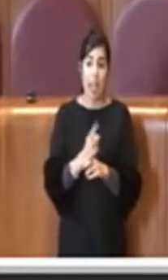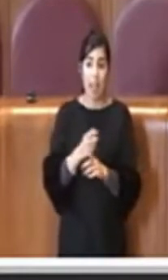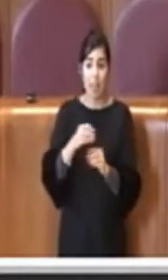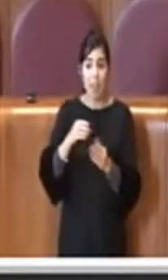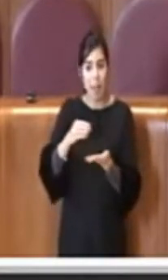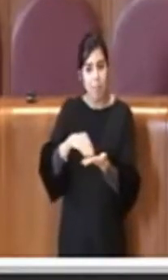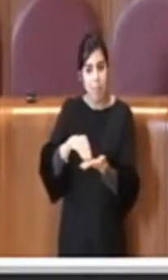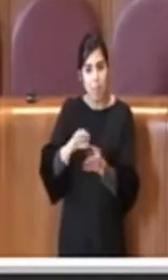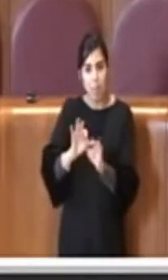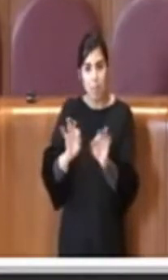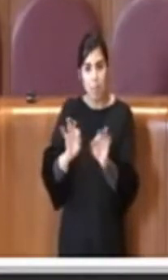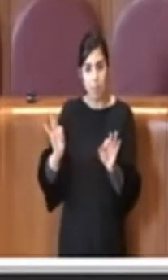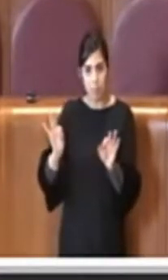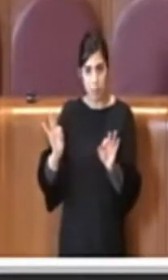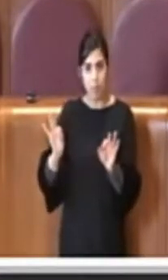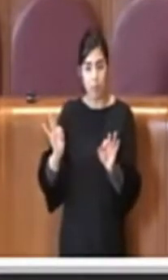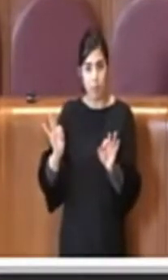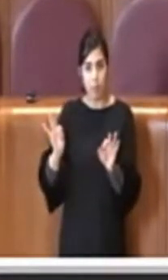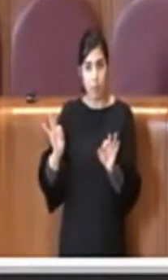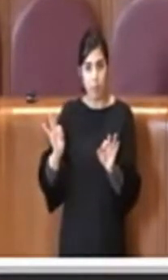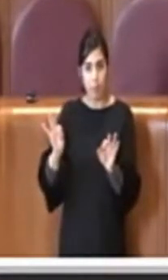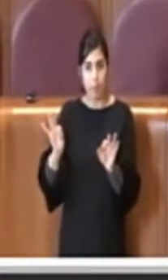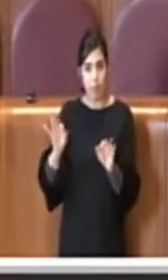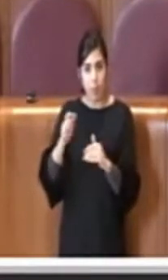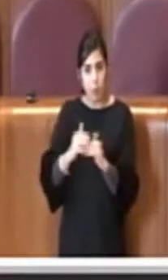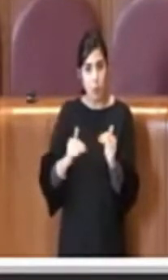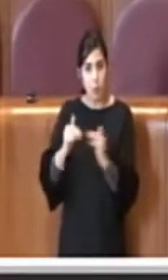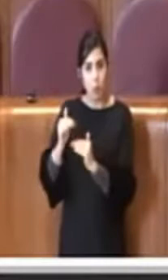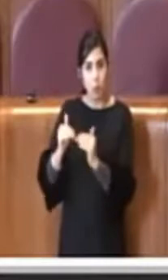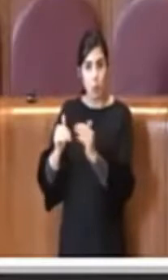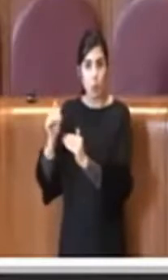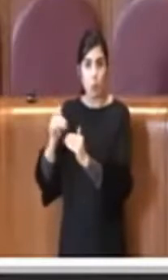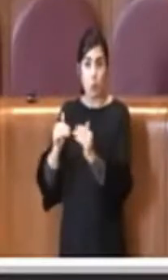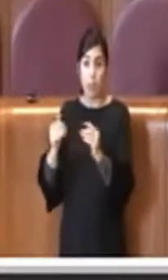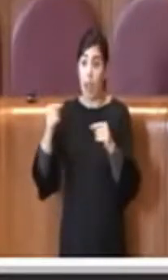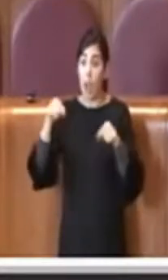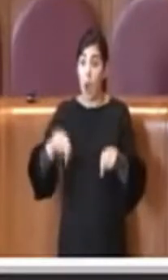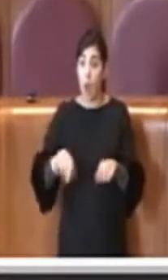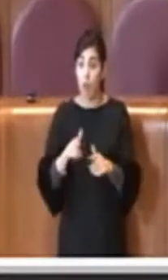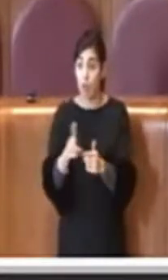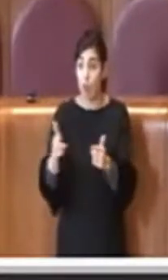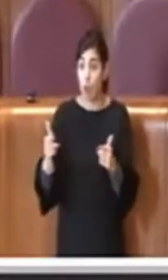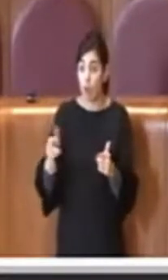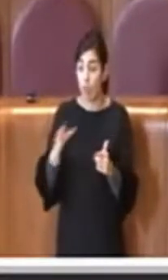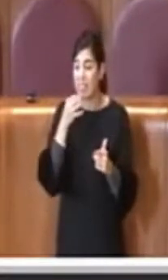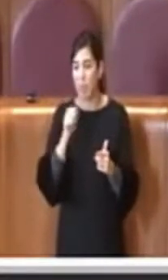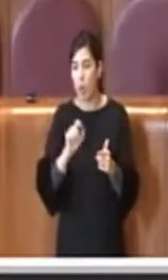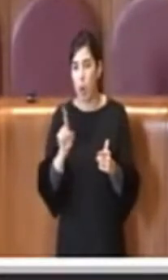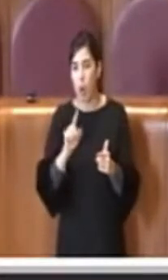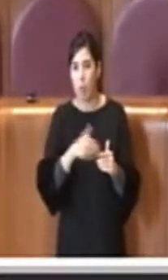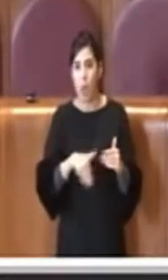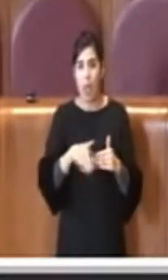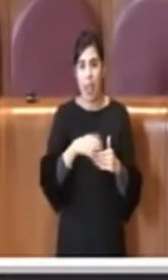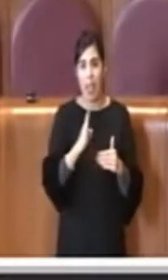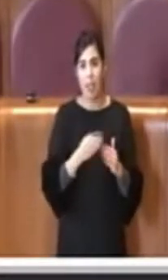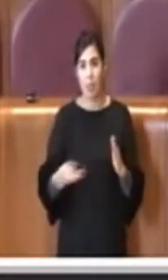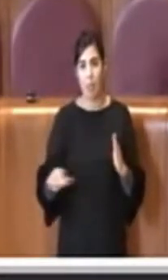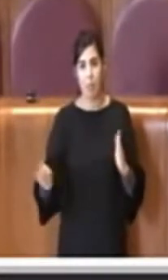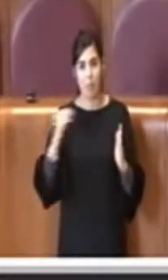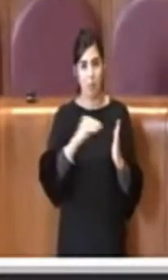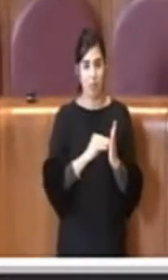strutture che in questo momento non sono presenti, ed è questo il motivo per cui